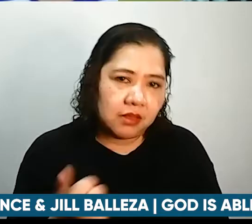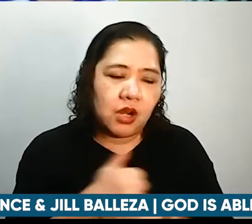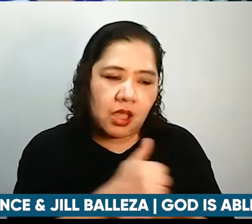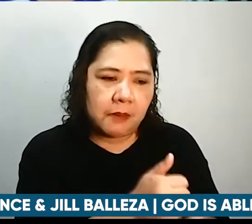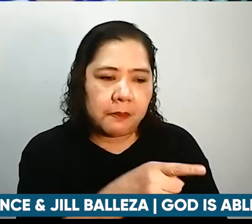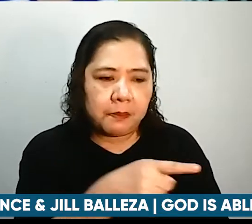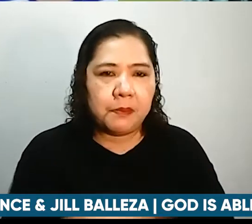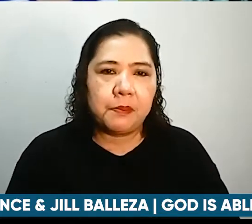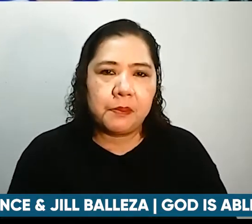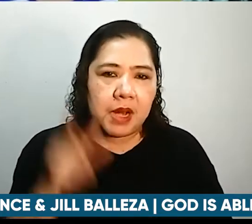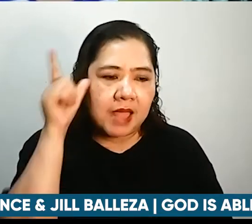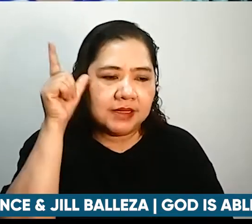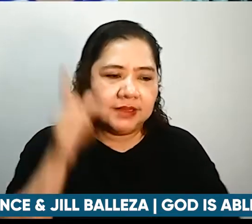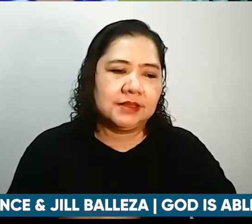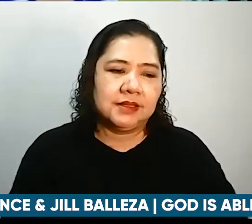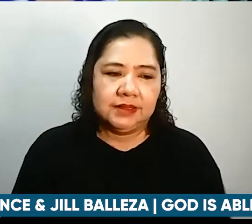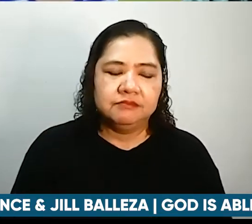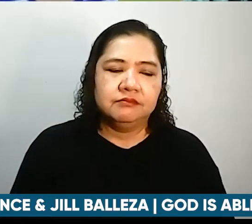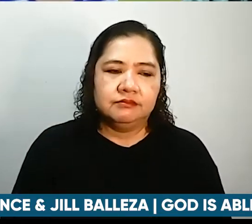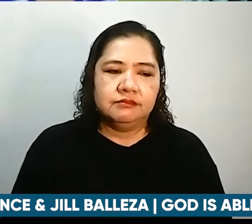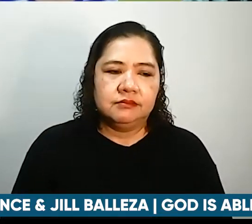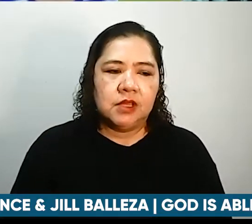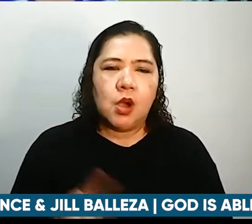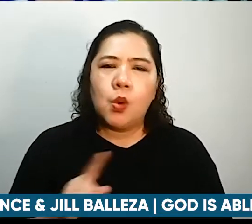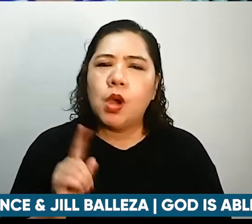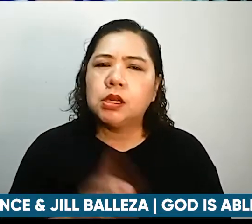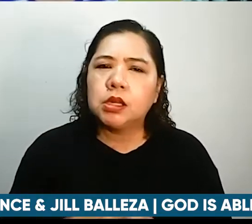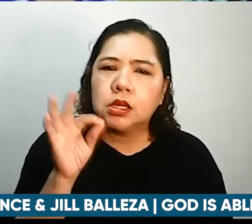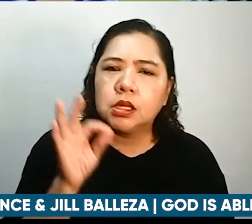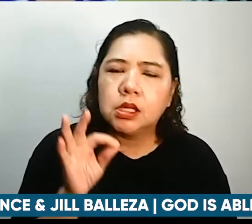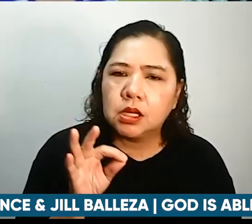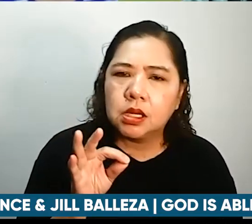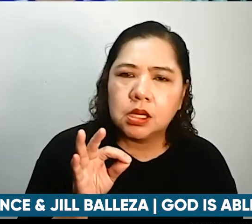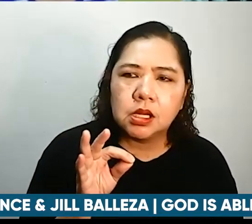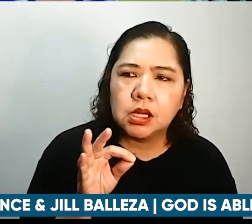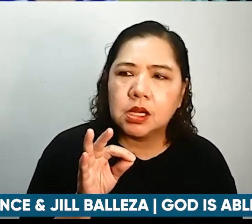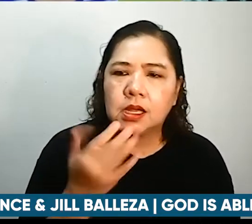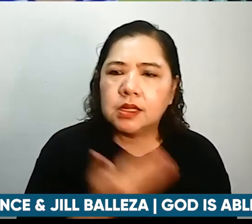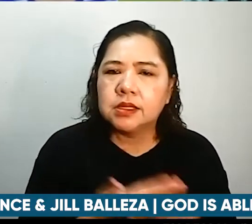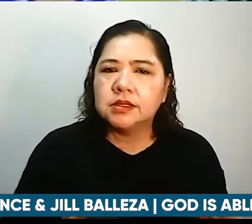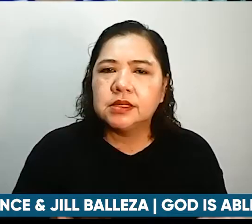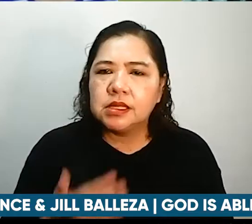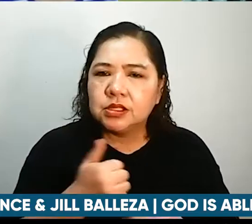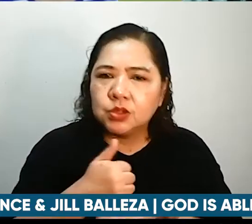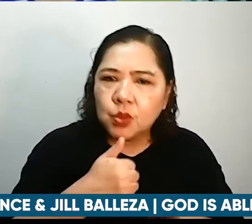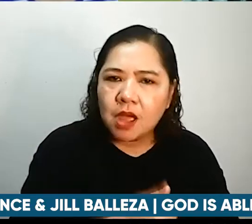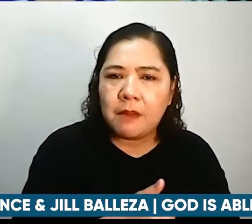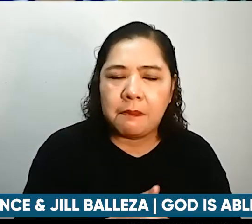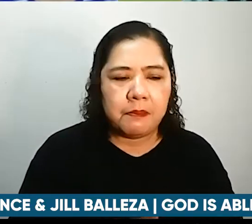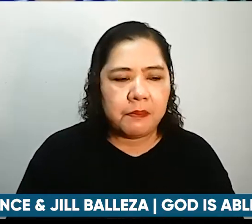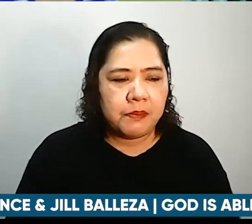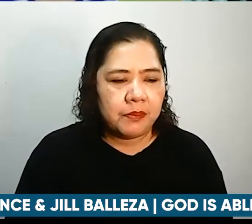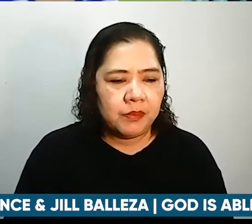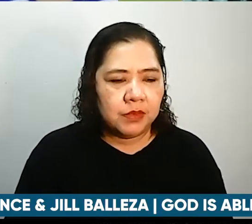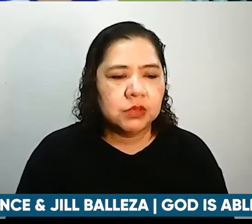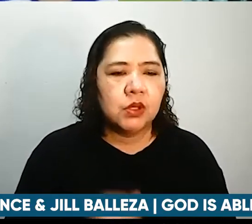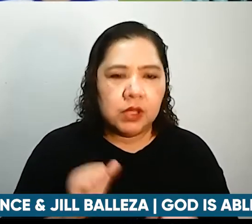Tina. Ano yung mga natuklasan yung AIDS na makakatulong sa inyo na maupo o ma-move si Kuya Lance?